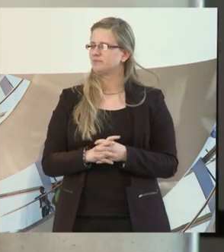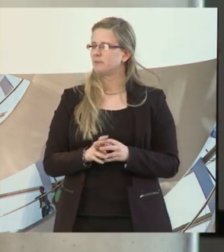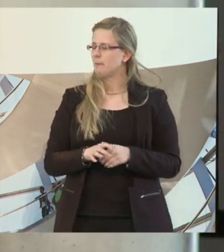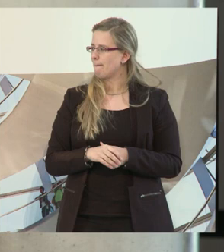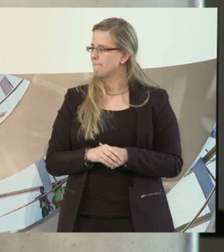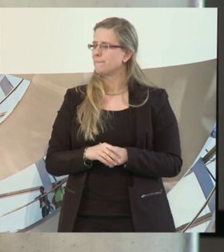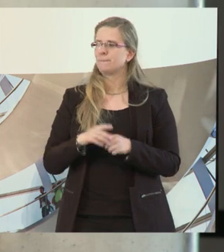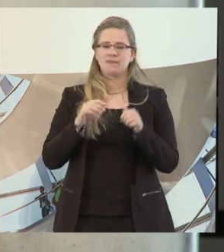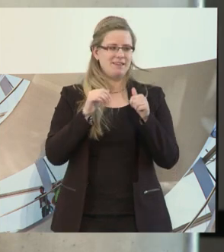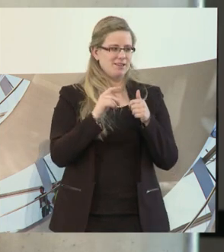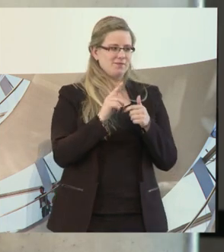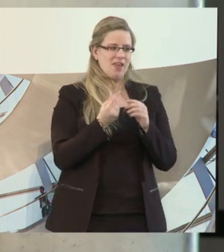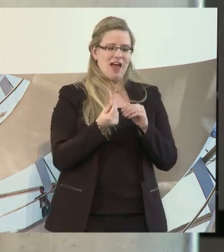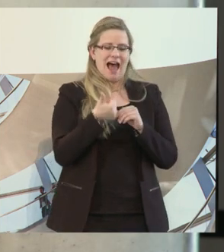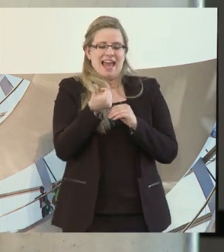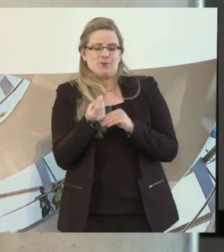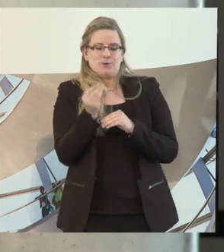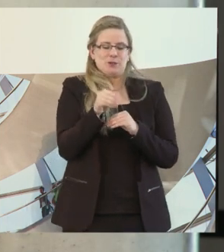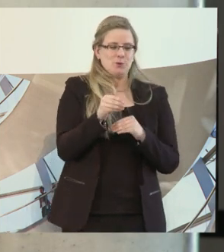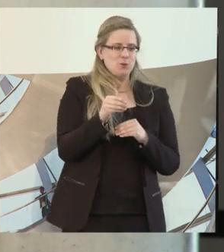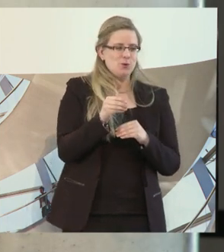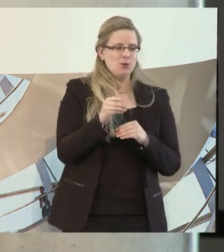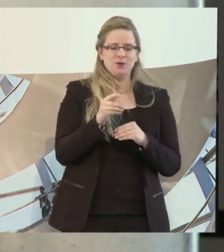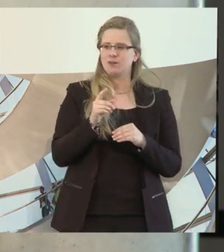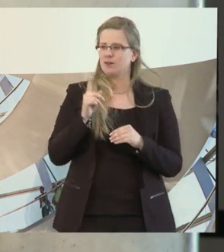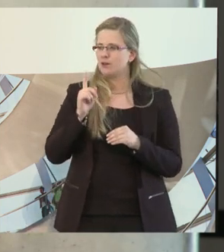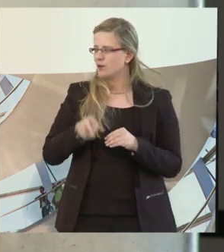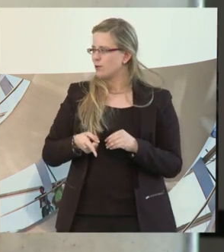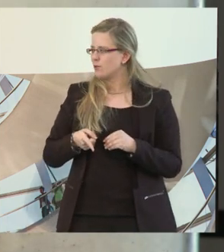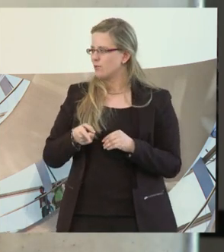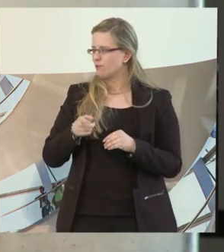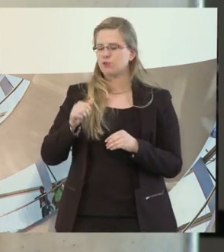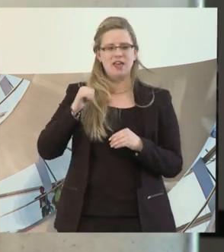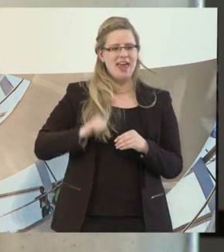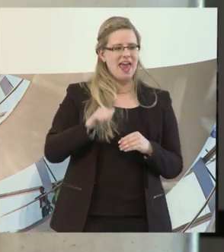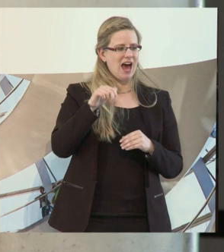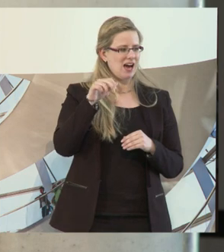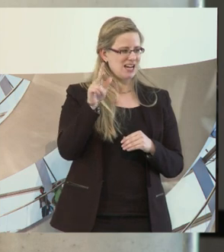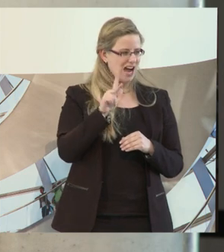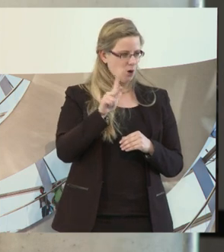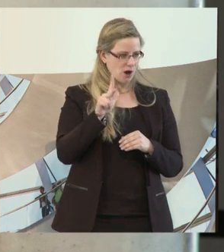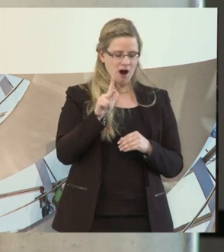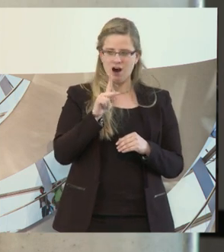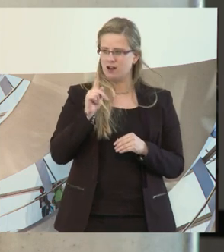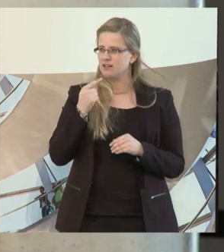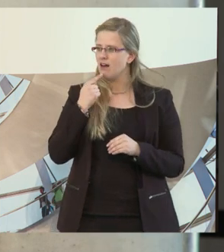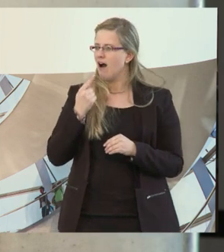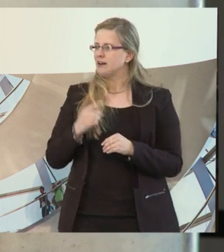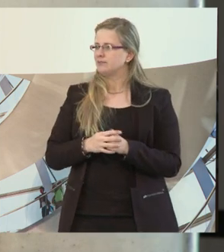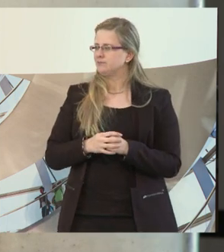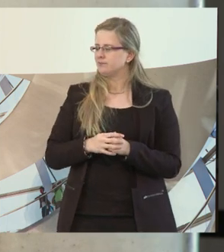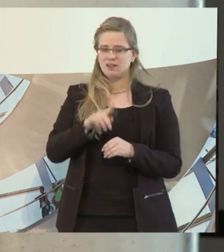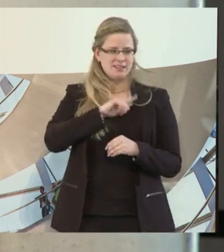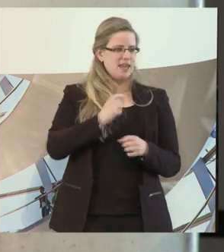Und jetzt habe ich noch einen Satz zu sagen und den muss ich zu Herrn Laumann und den muss ich auch zu Herrn Kauder sagen. Ich bin als